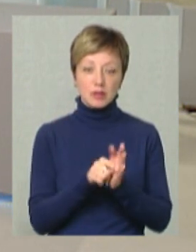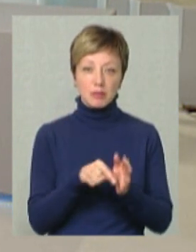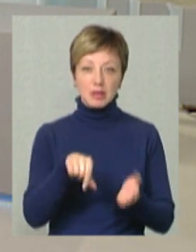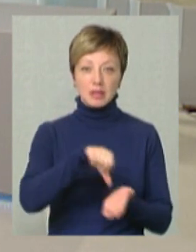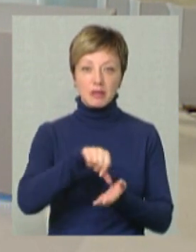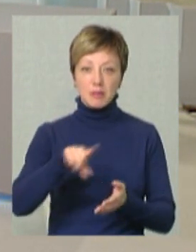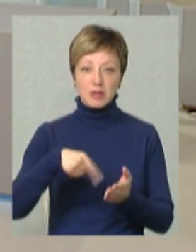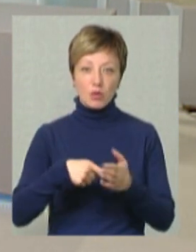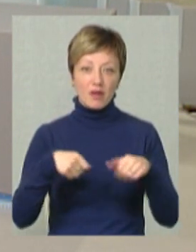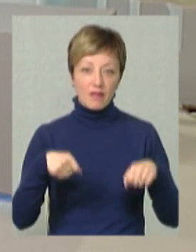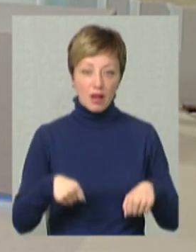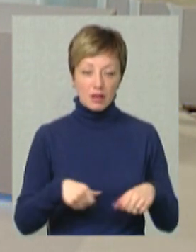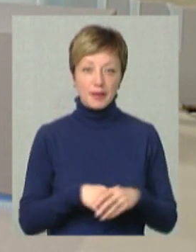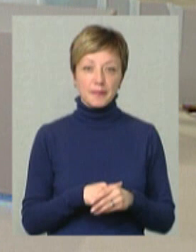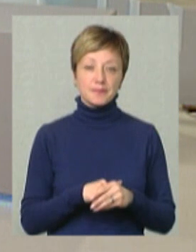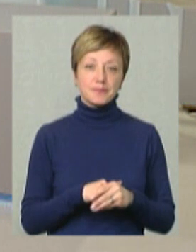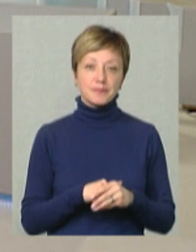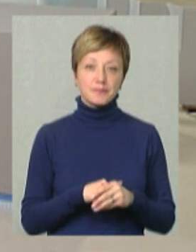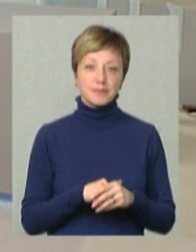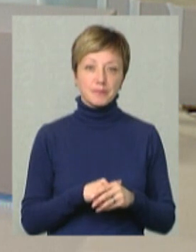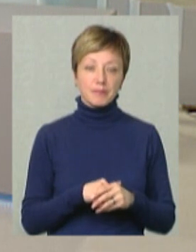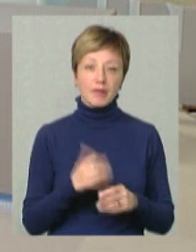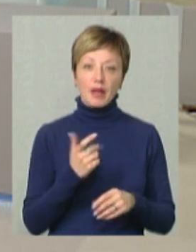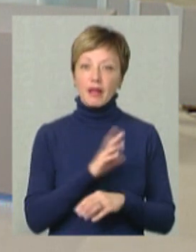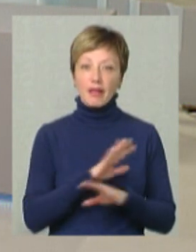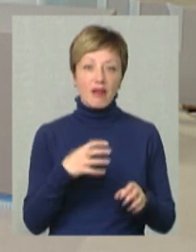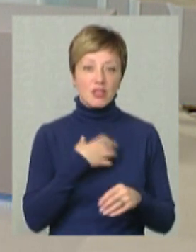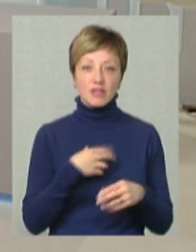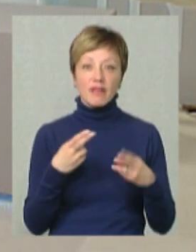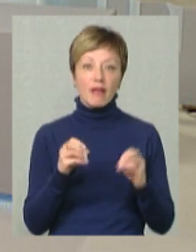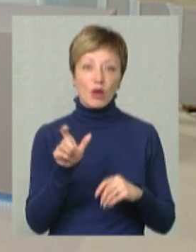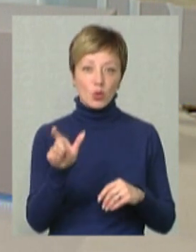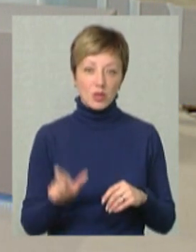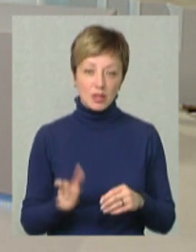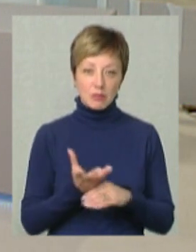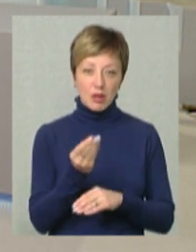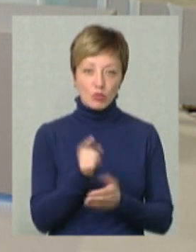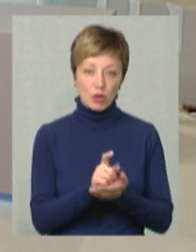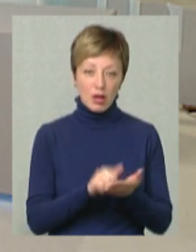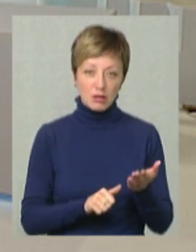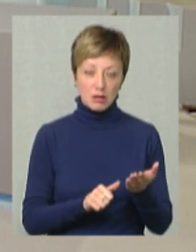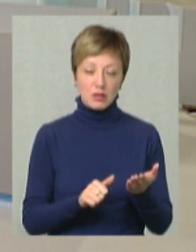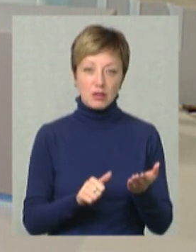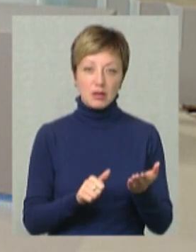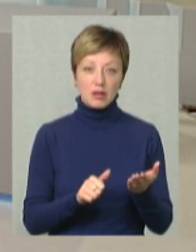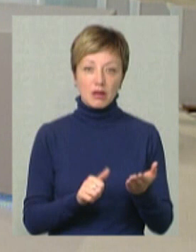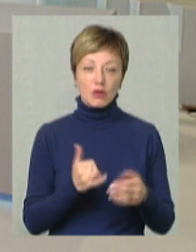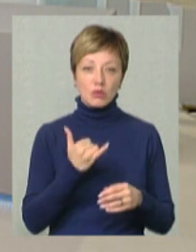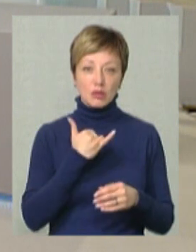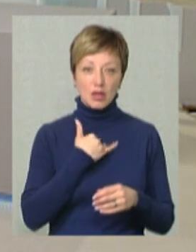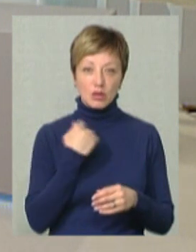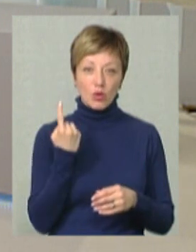представниками міської влади. І неважливо, де людина сплачує податки, тому що в нас